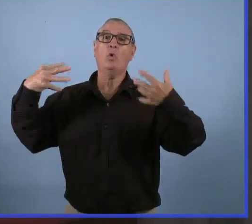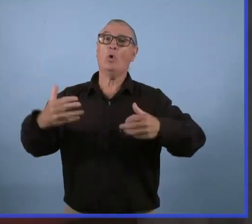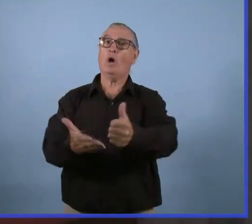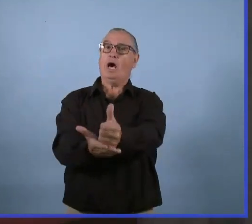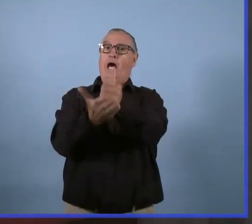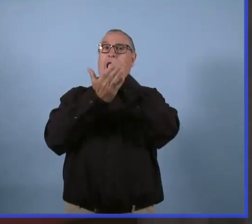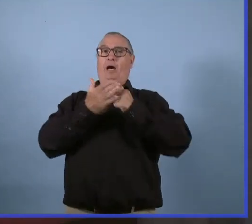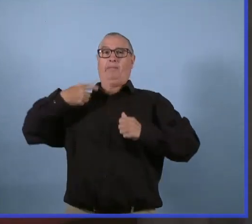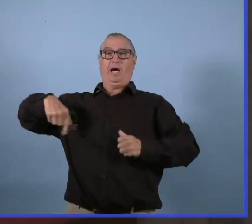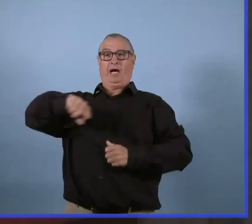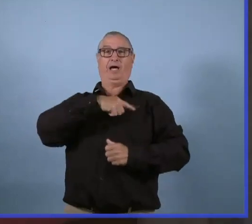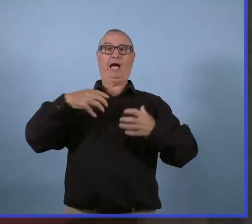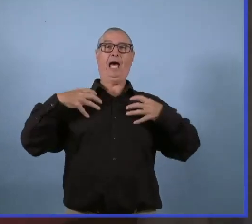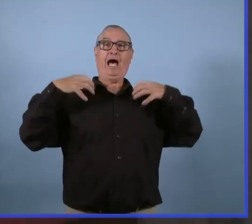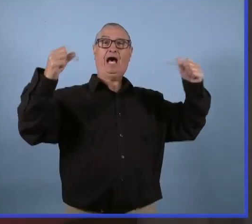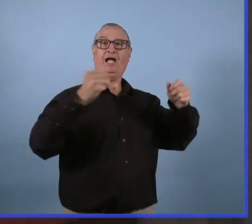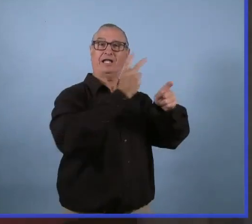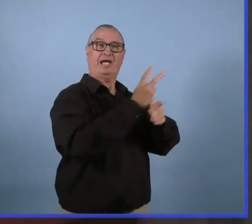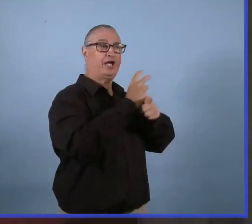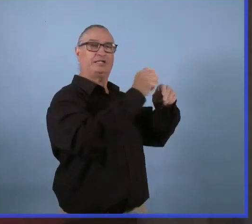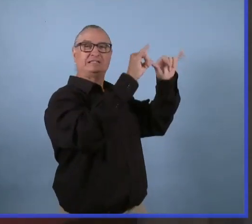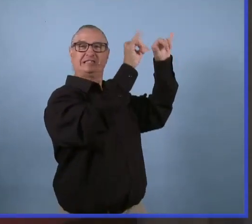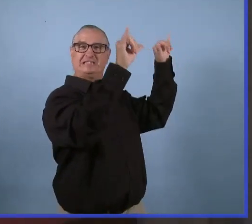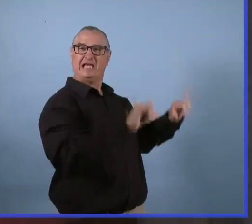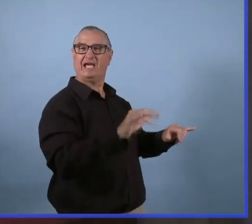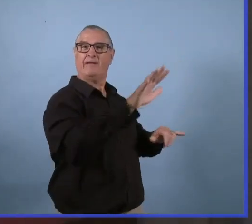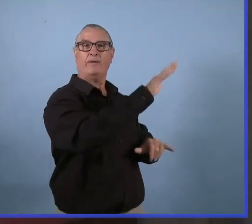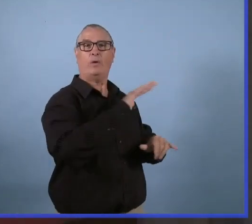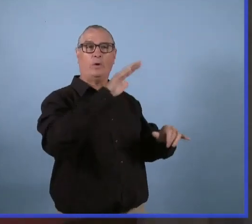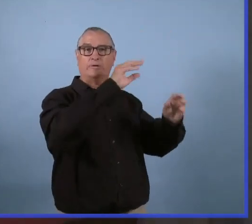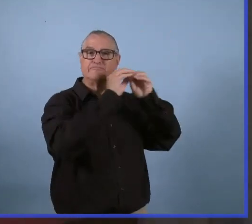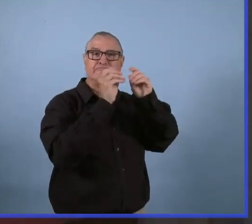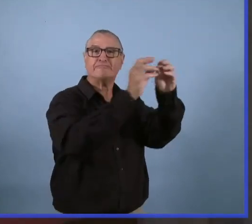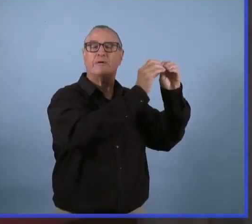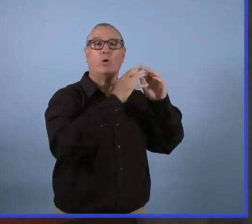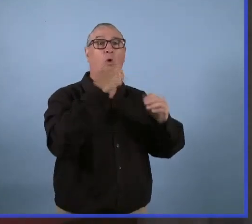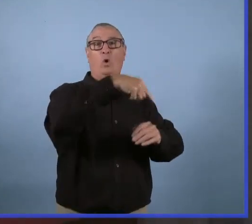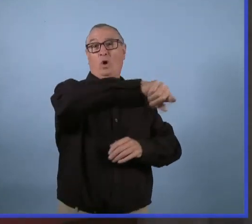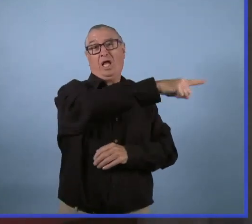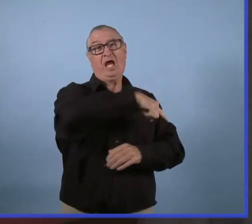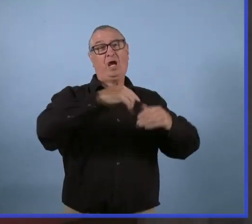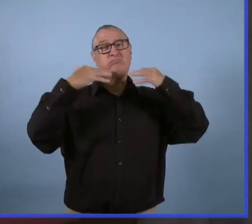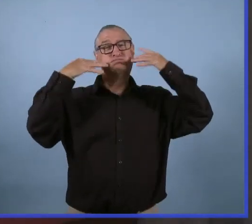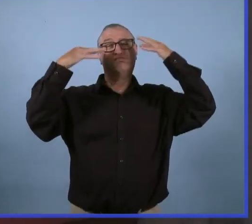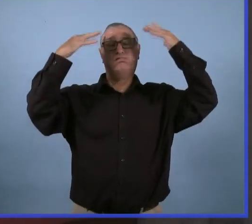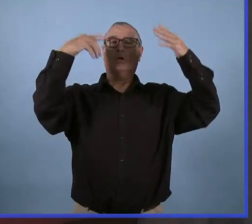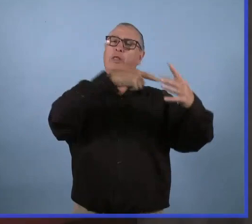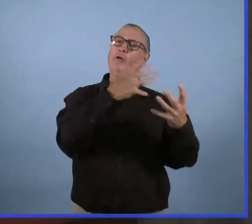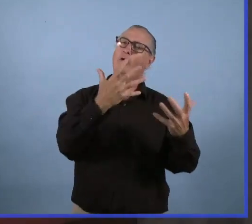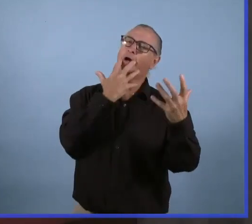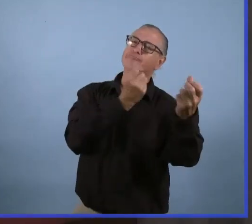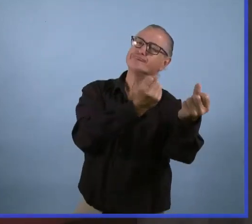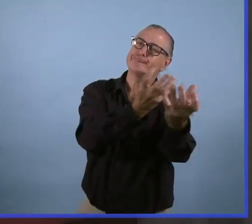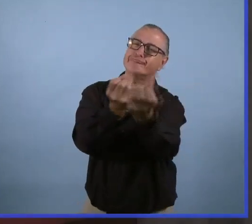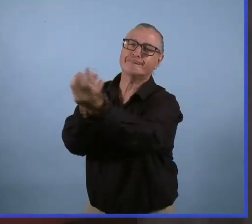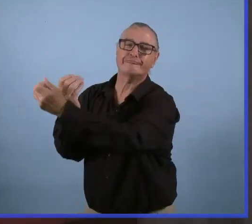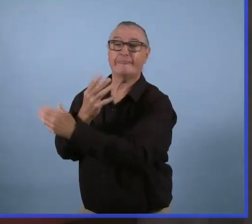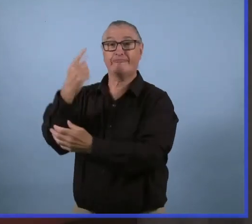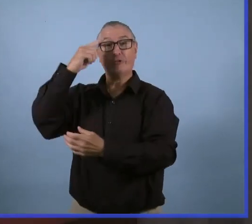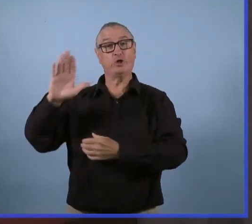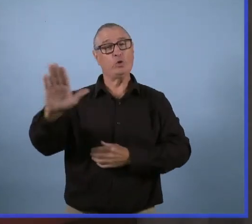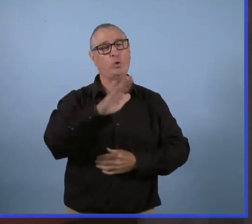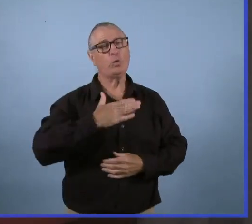propagation de la COVID-19. Je tiens à remercier les familles manitobaines et le secteur de l